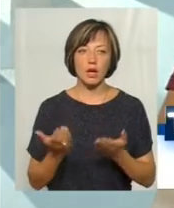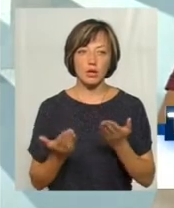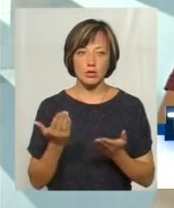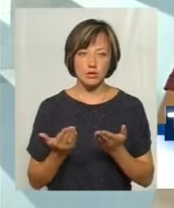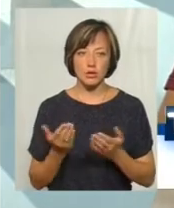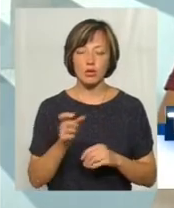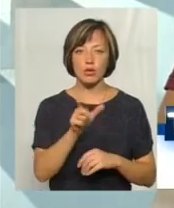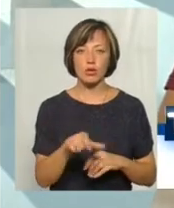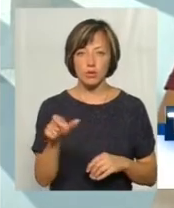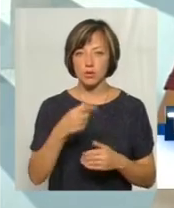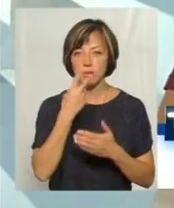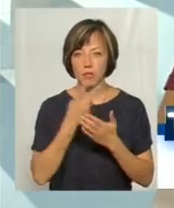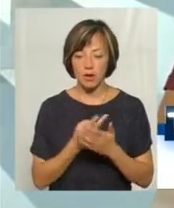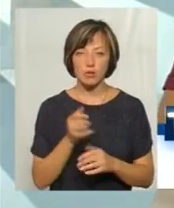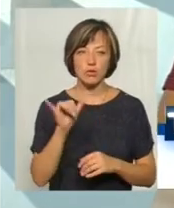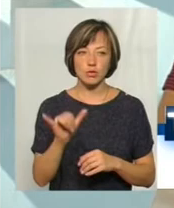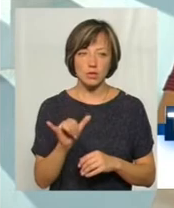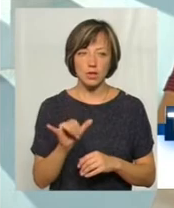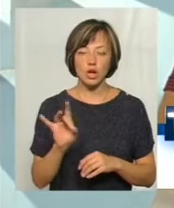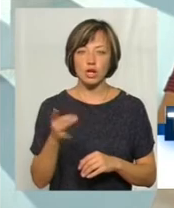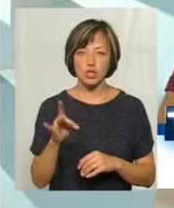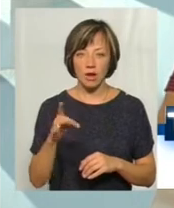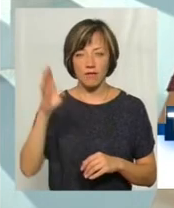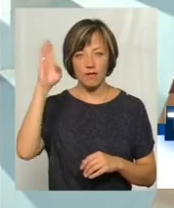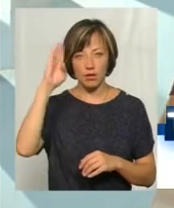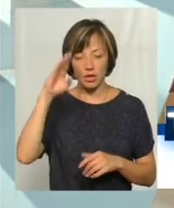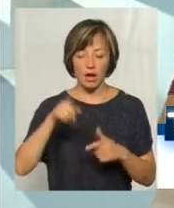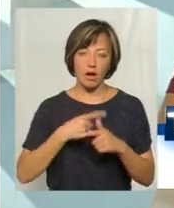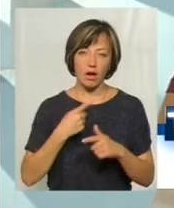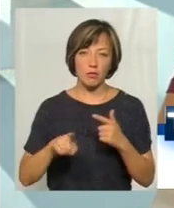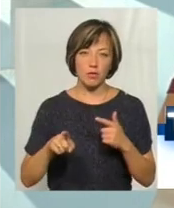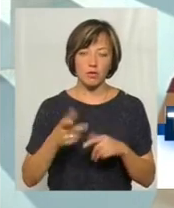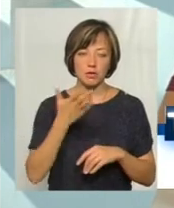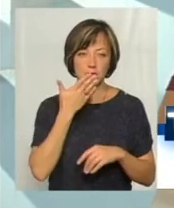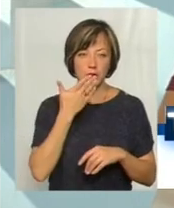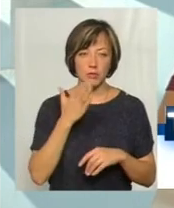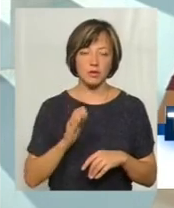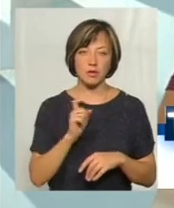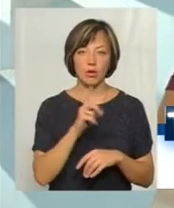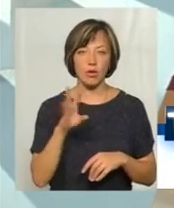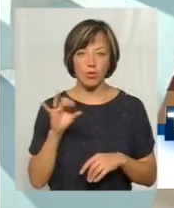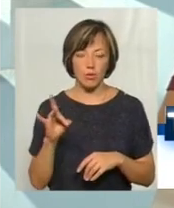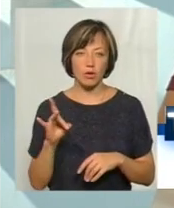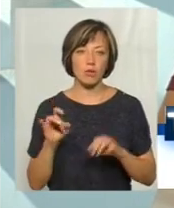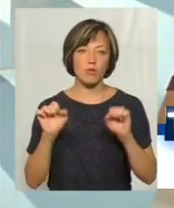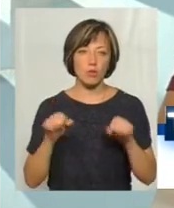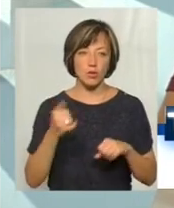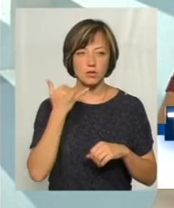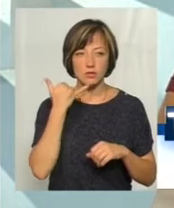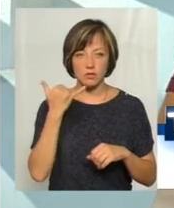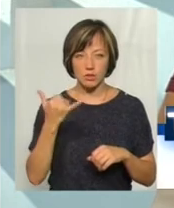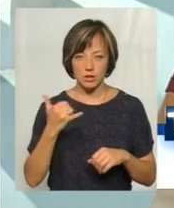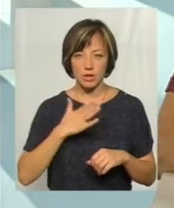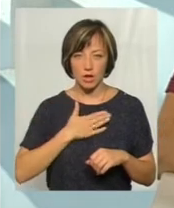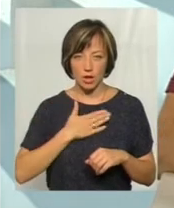мешканці бачать, що в них йде ржава вода або там запахом хлорки, там, ну, можна дзвонити нашу